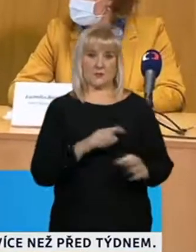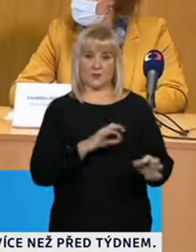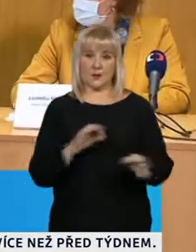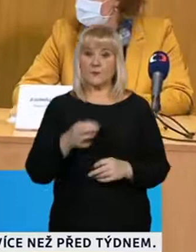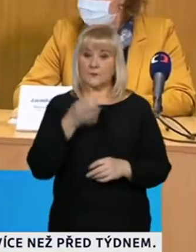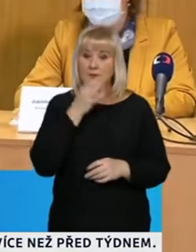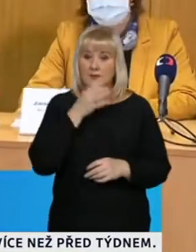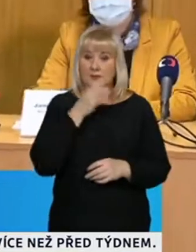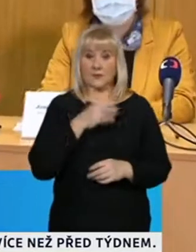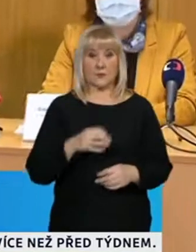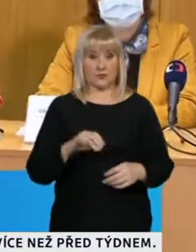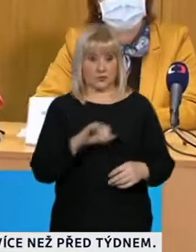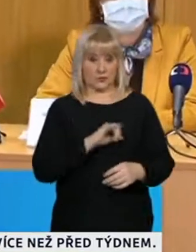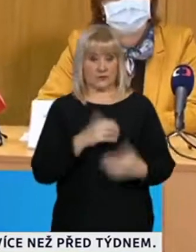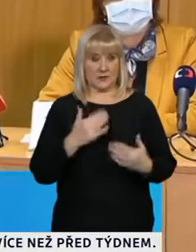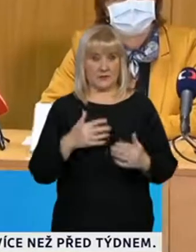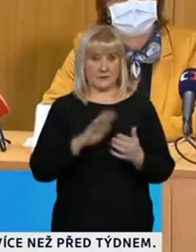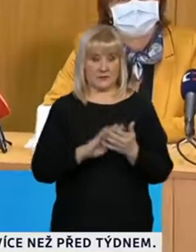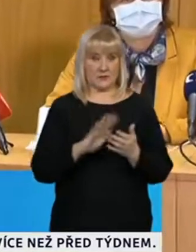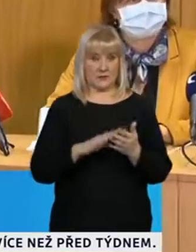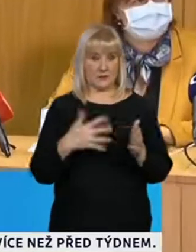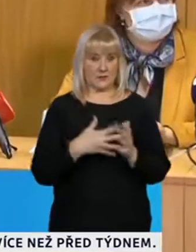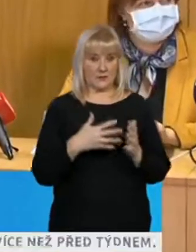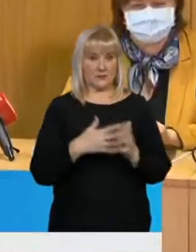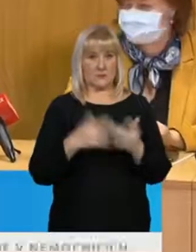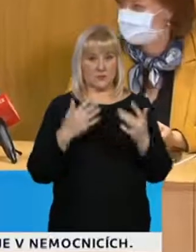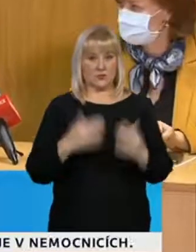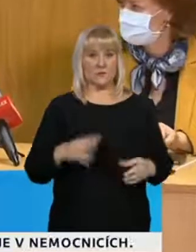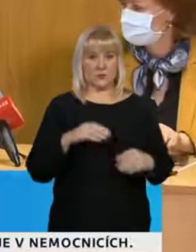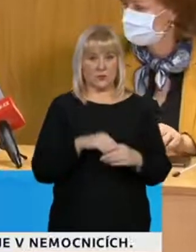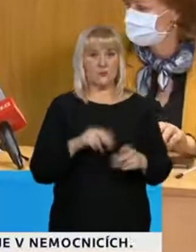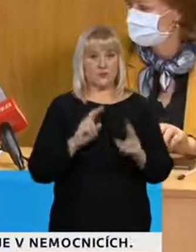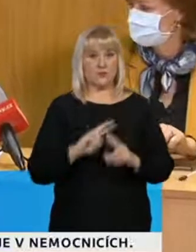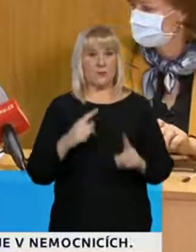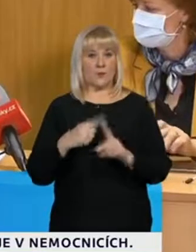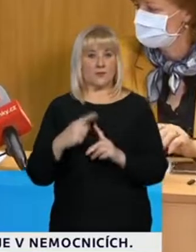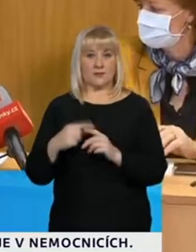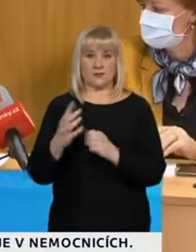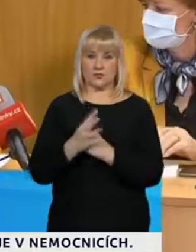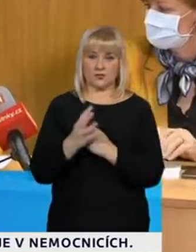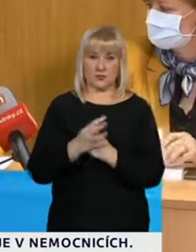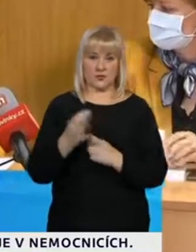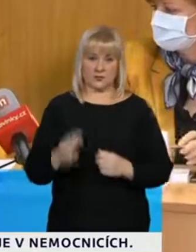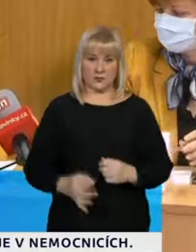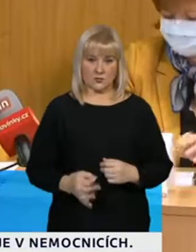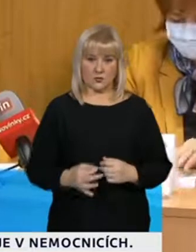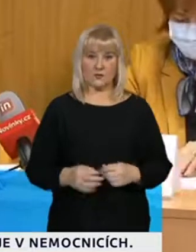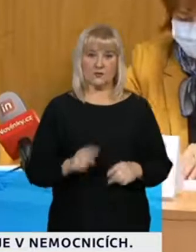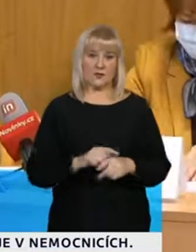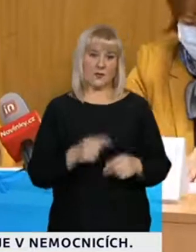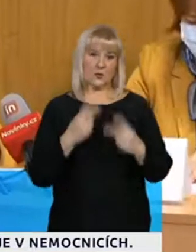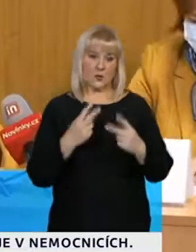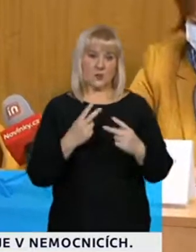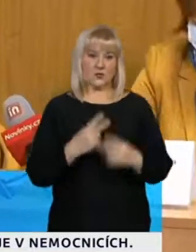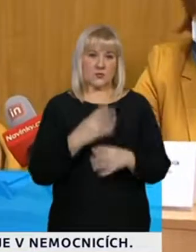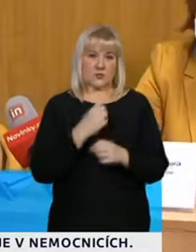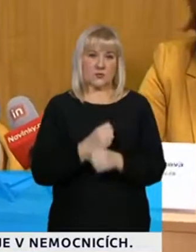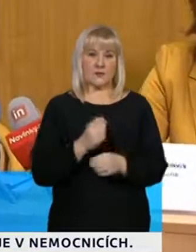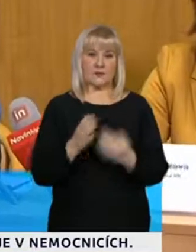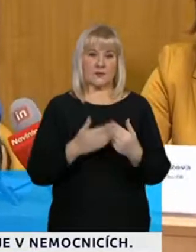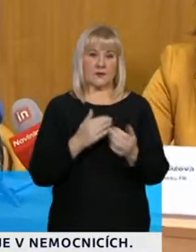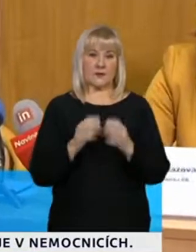teď tyto testy započítali, budeme se bavit o pozitivitě kolem 14 %. Nezbytné je dodržování přijatých hygienických